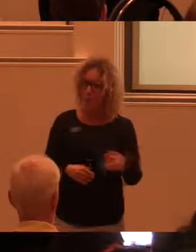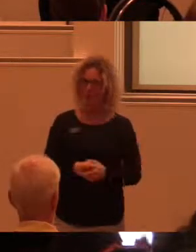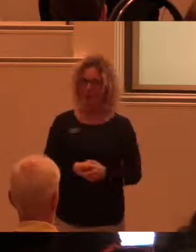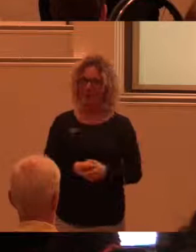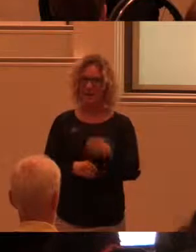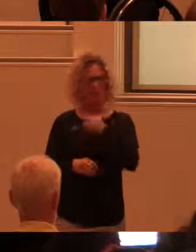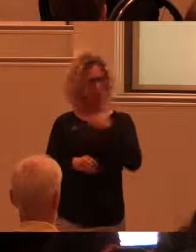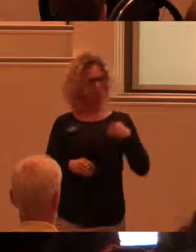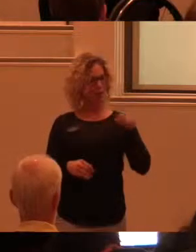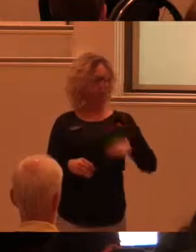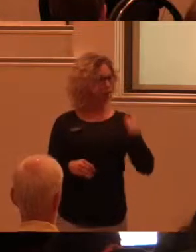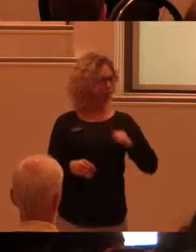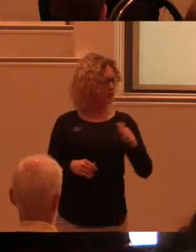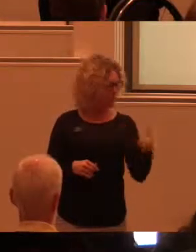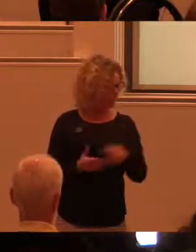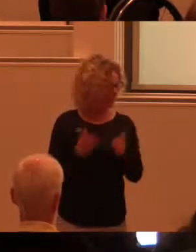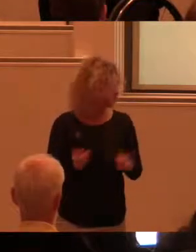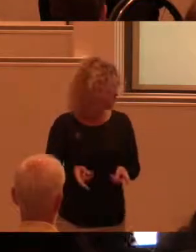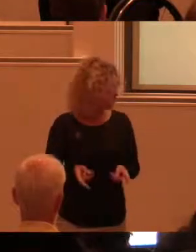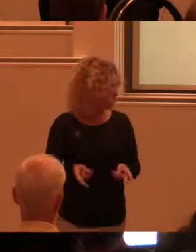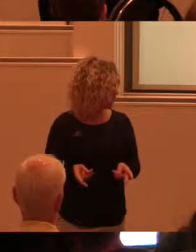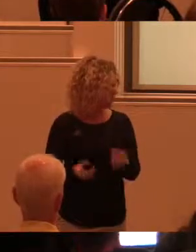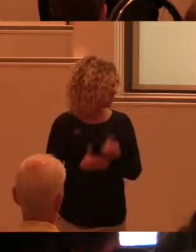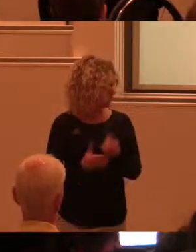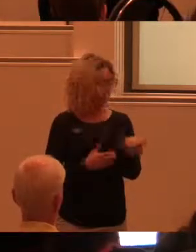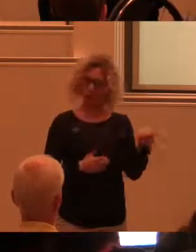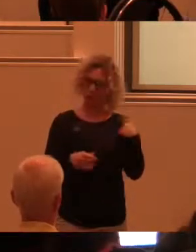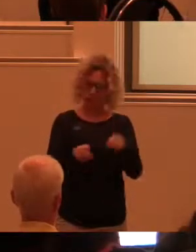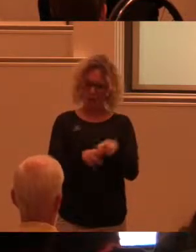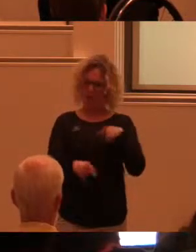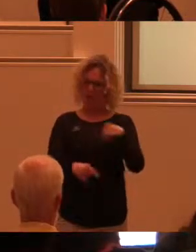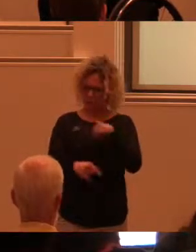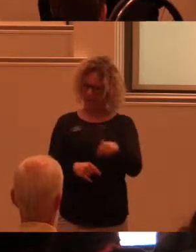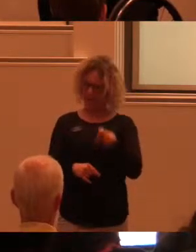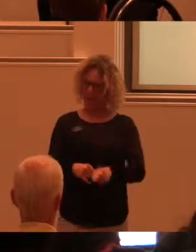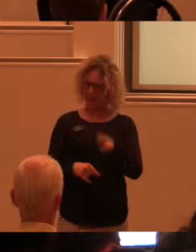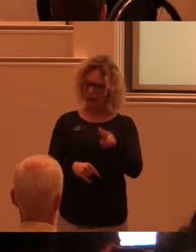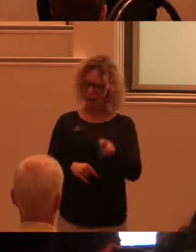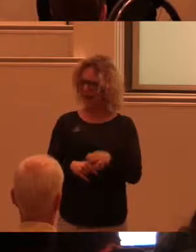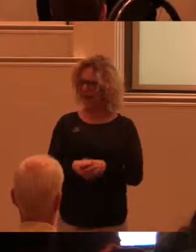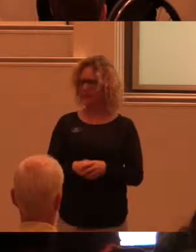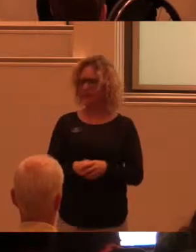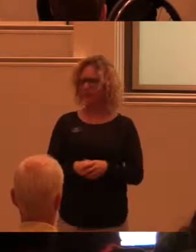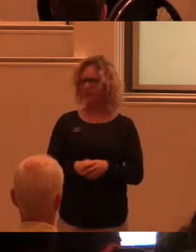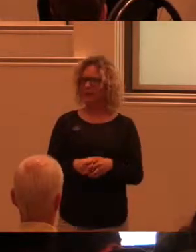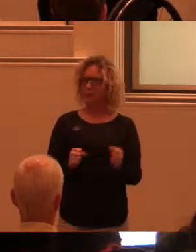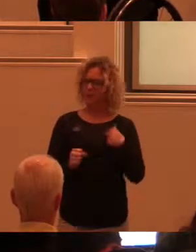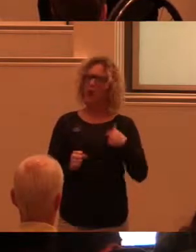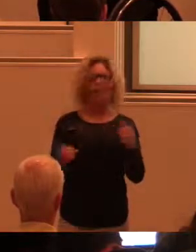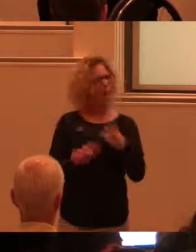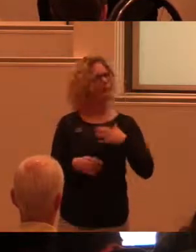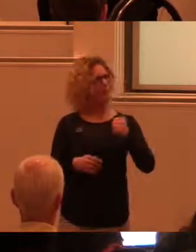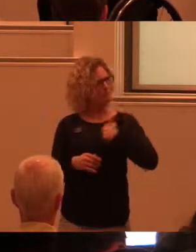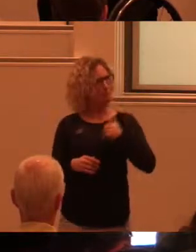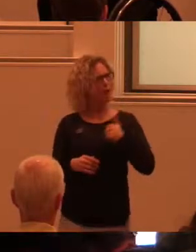namnet myndighet för tillgänglighet tycker jag. Jag med. Jag var rätt ensam om det faktiskt. Men jag vidhåller det.